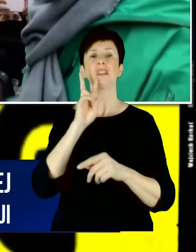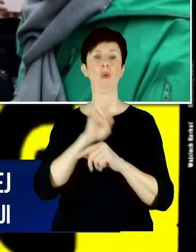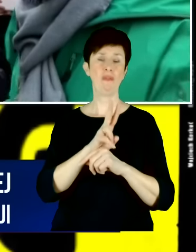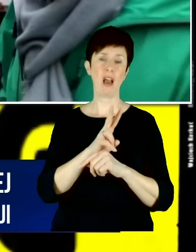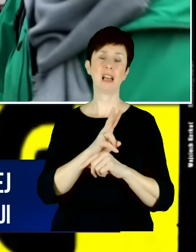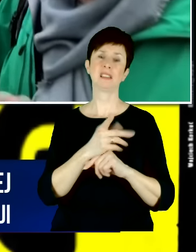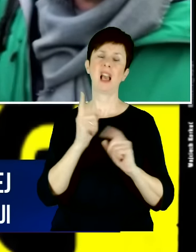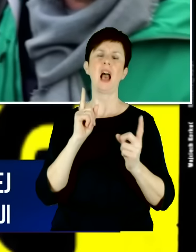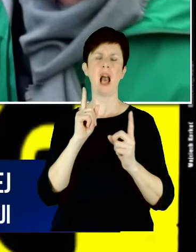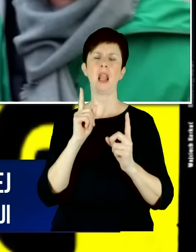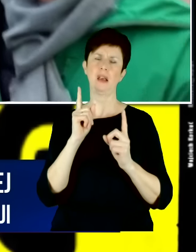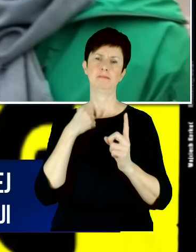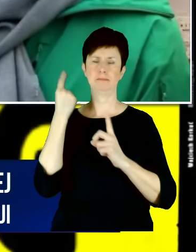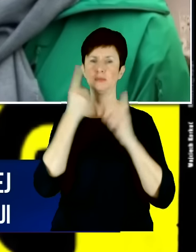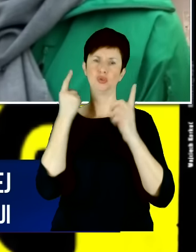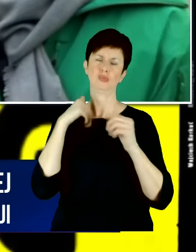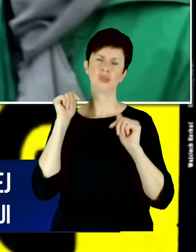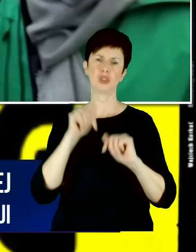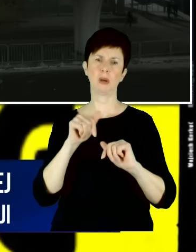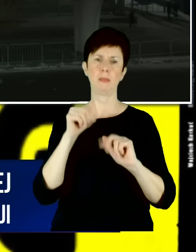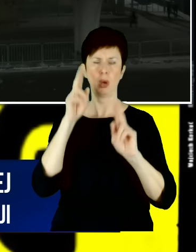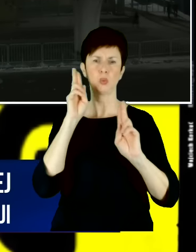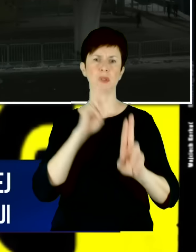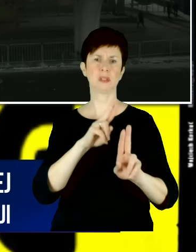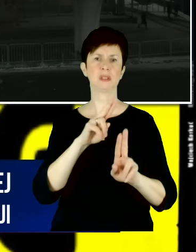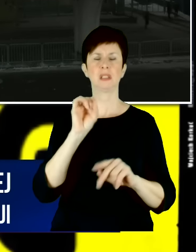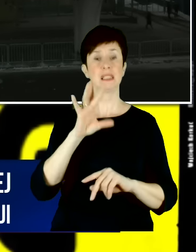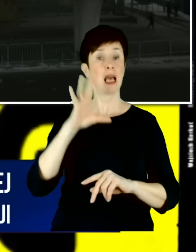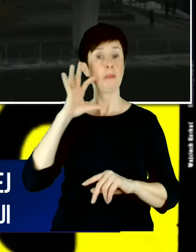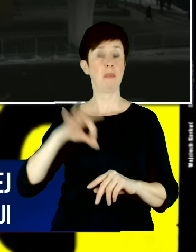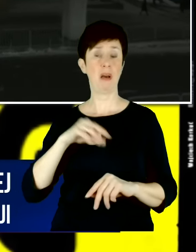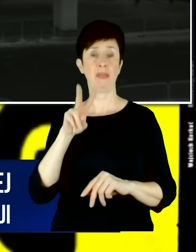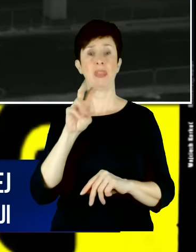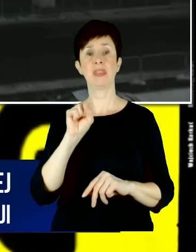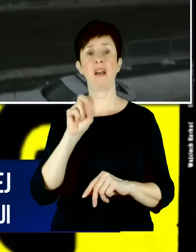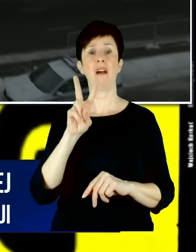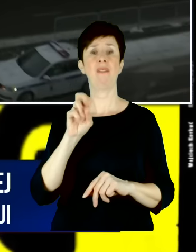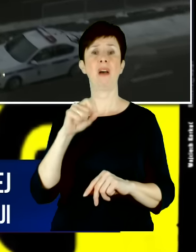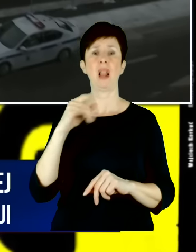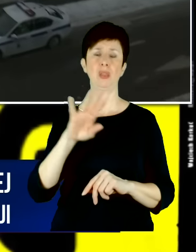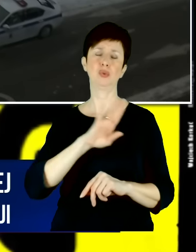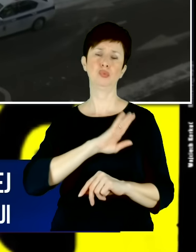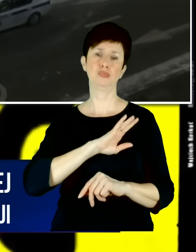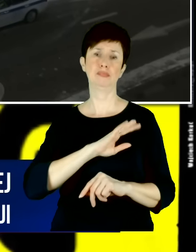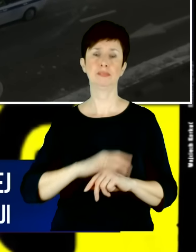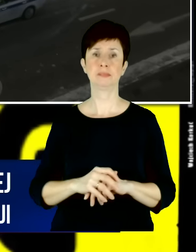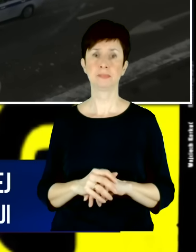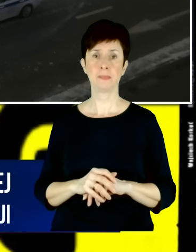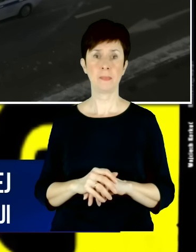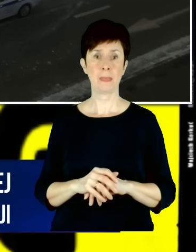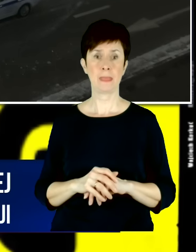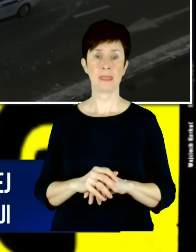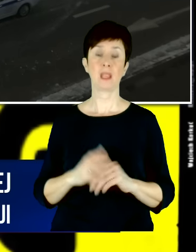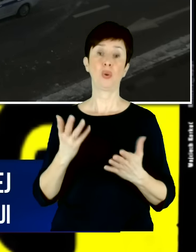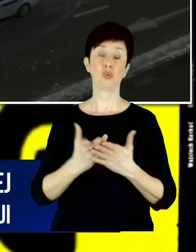należy uznać, że rzeczywiście pan Nawalny nie żyje i mamy do czynienia z kolejnym